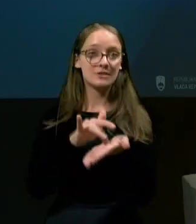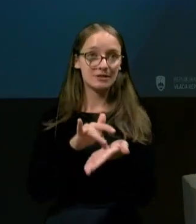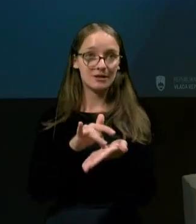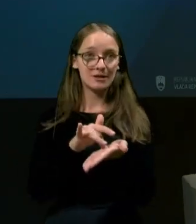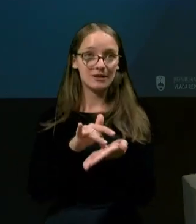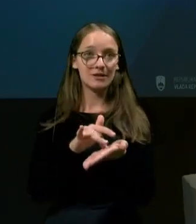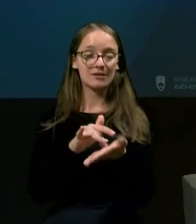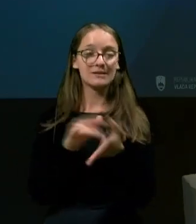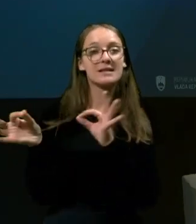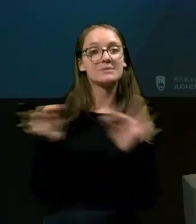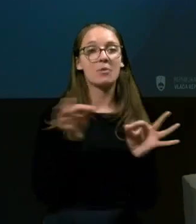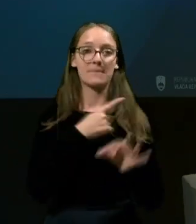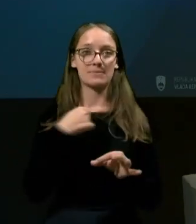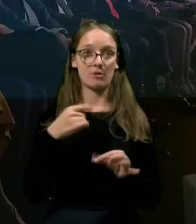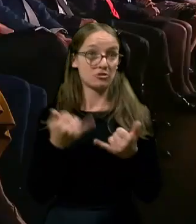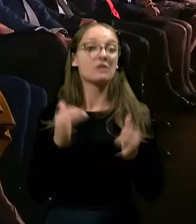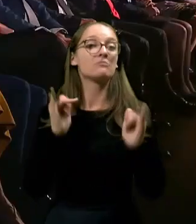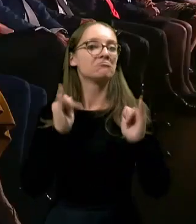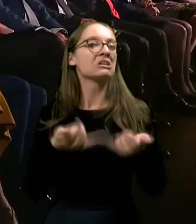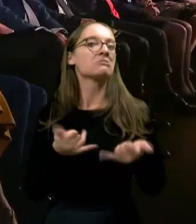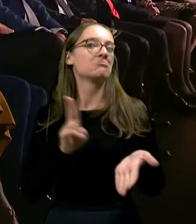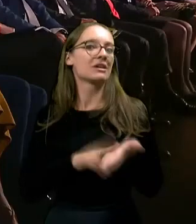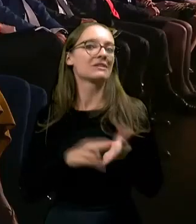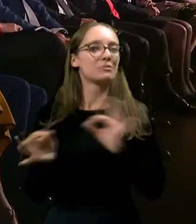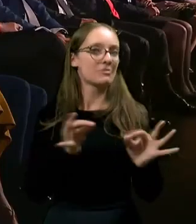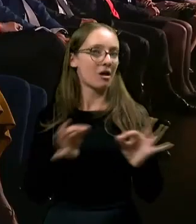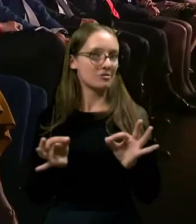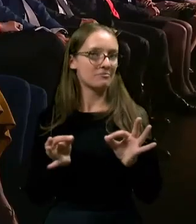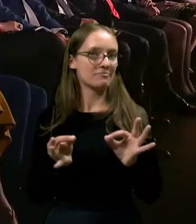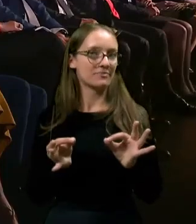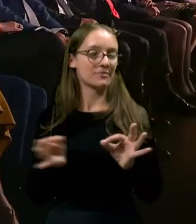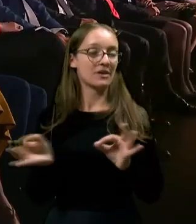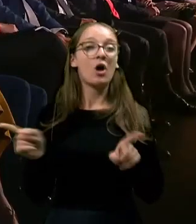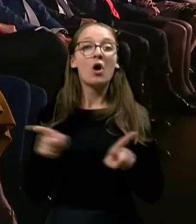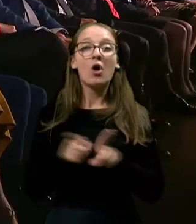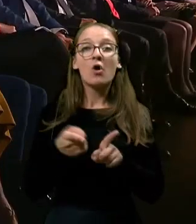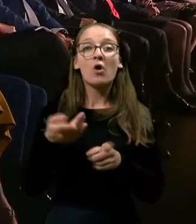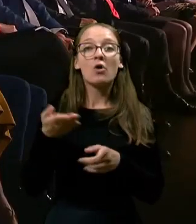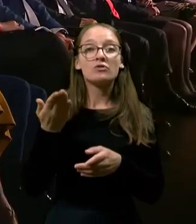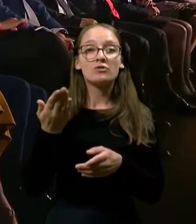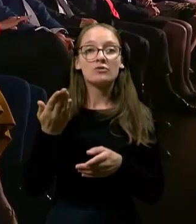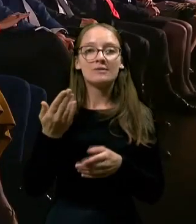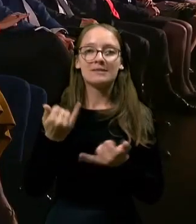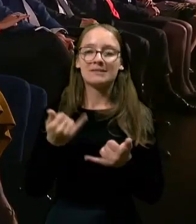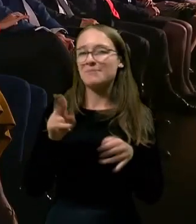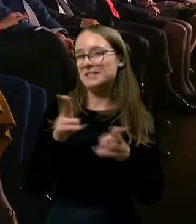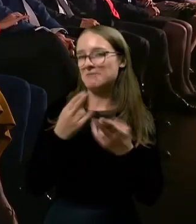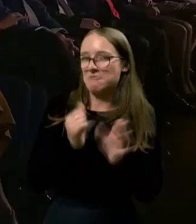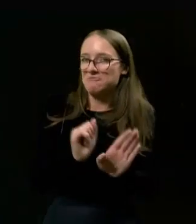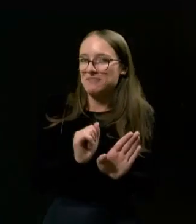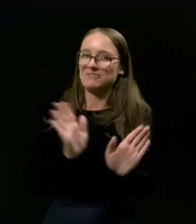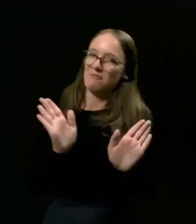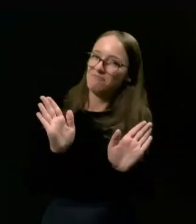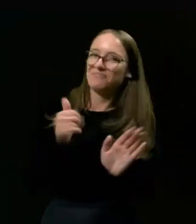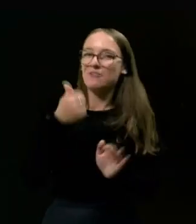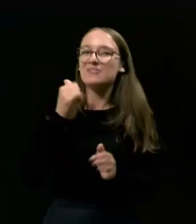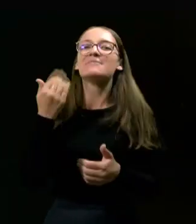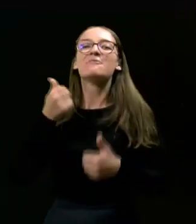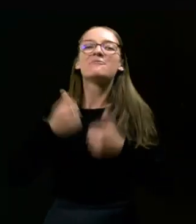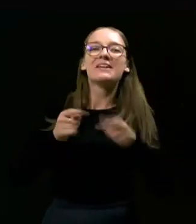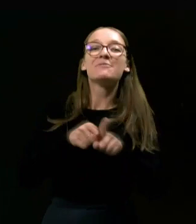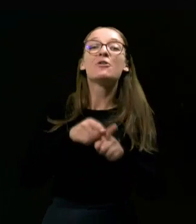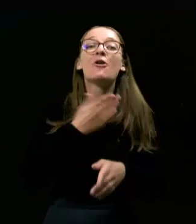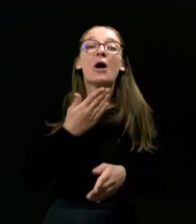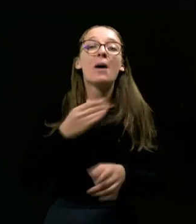da smo pripravljeni. Zdaj smo. Zdaj smo pripravljeni, tako ko so li, in da se pa ne morem vpred, ki so mi pričeli na tekmi, tako ko so